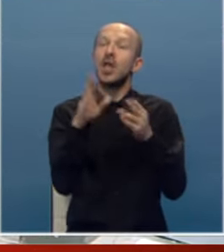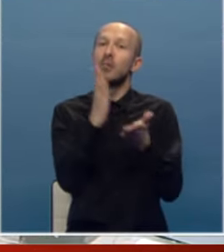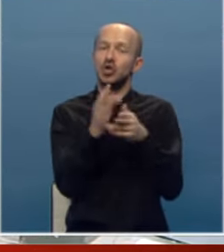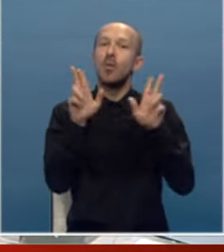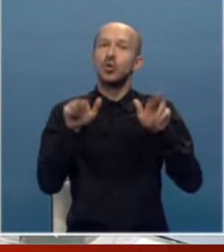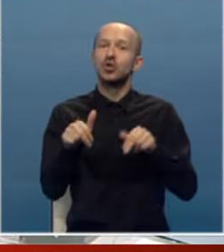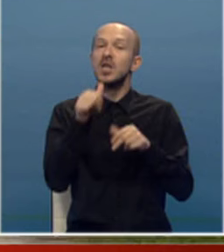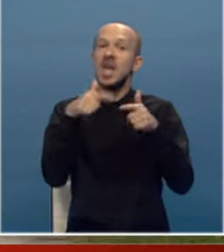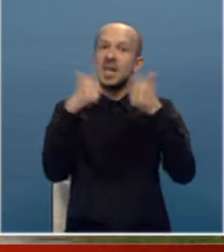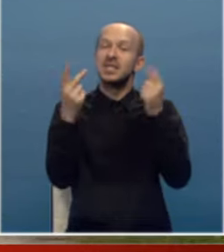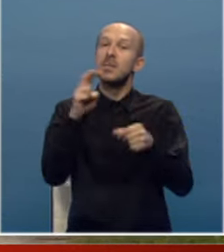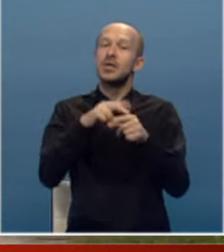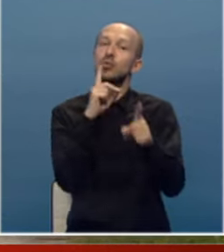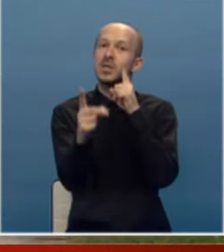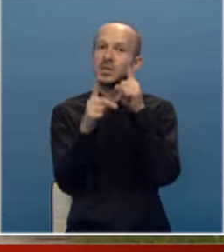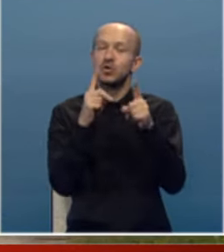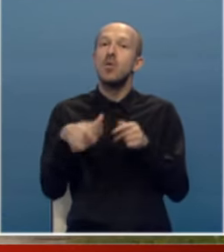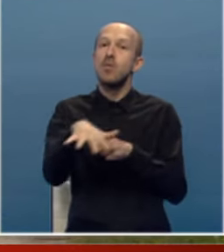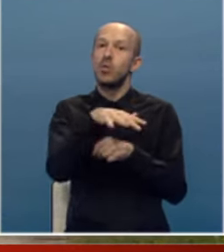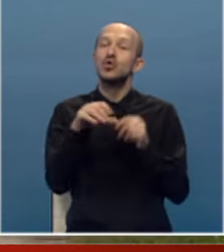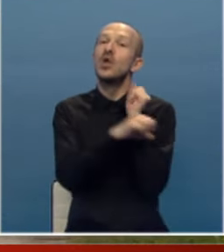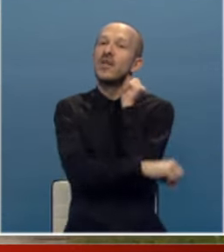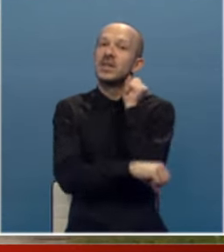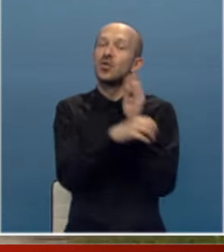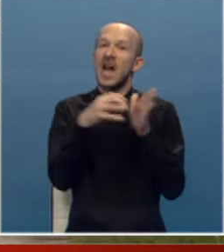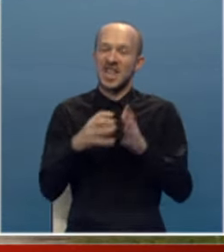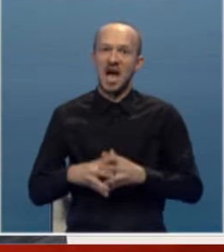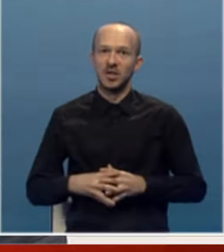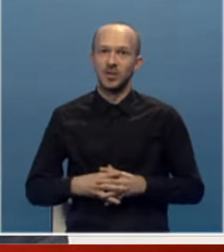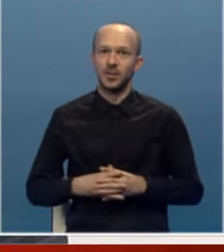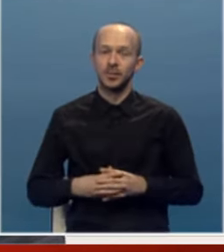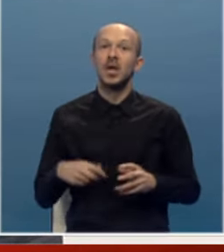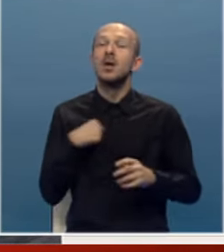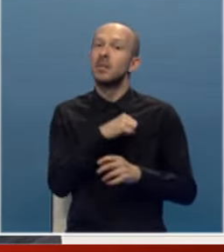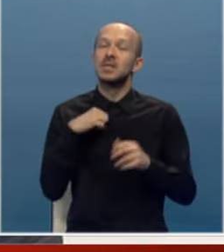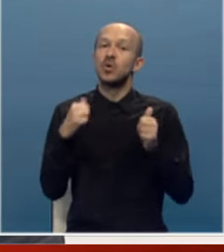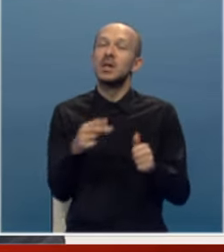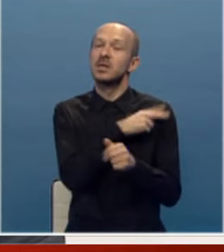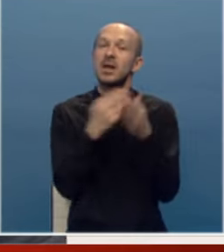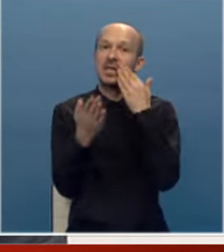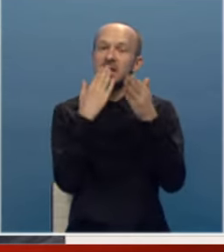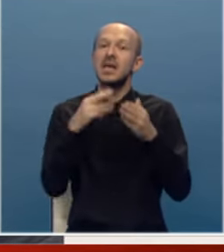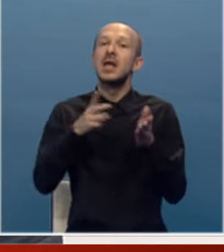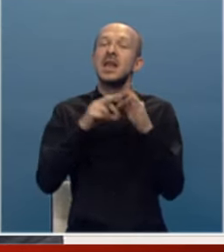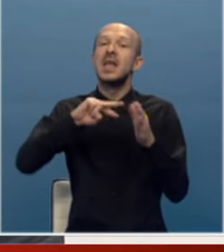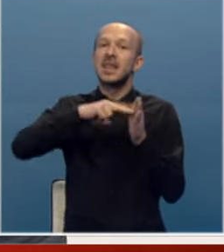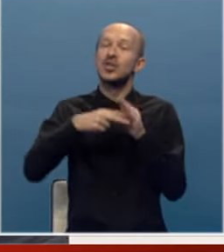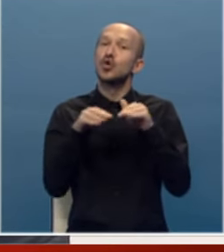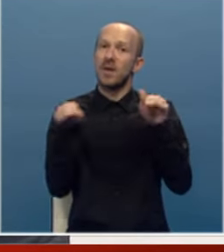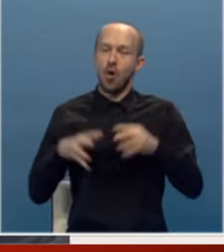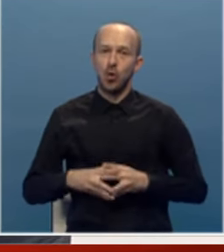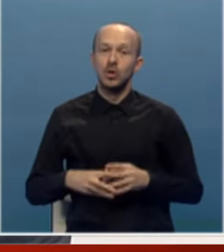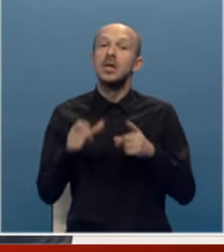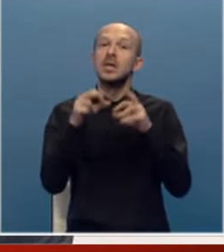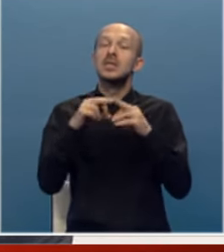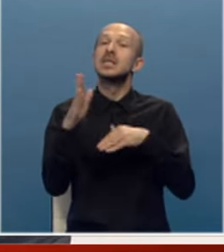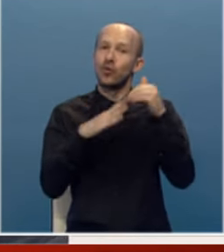će omogućen i jasniji pristup saobraćaju na području Univerzitetskog rada. Mi smo danas imali sastanak na tehničkom nivou i